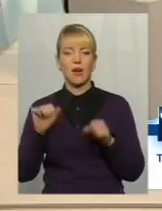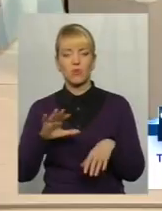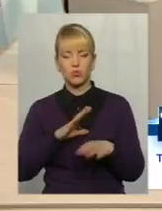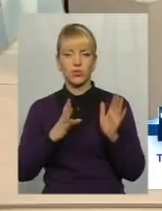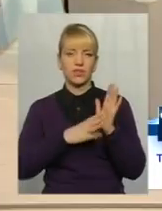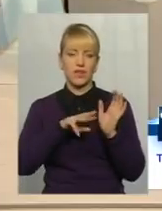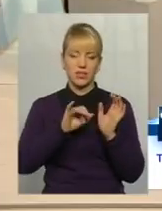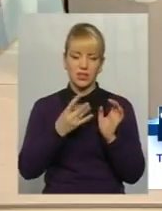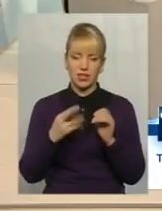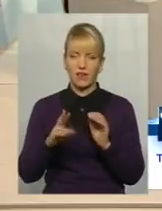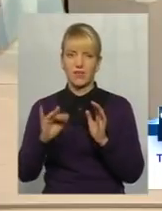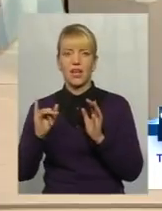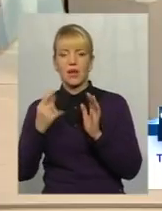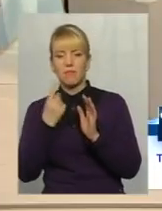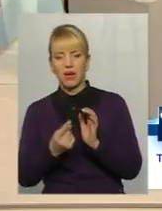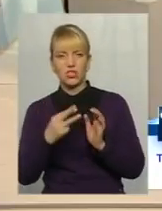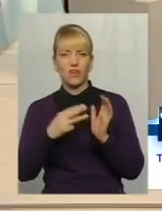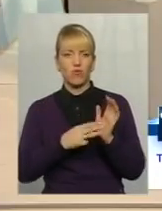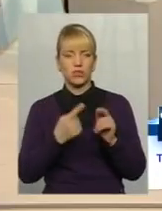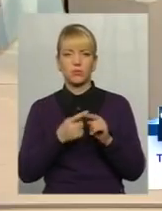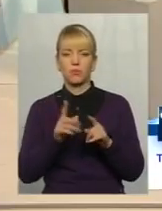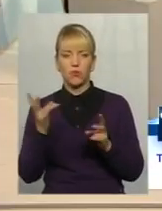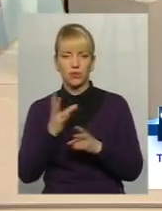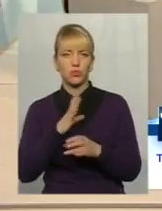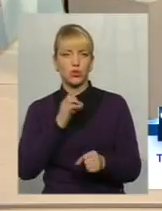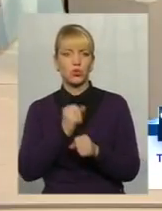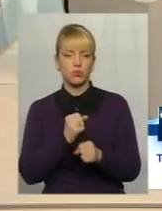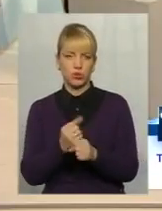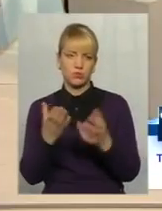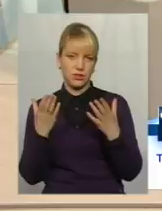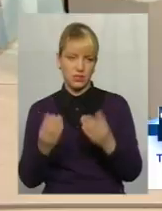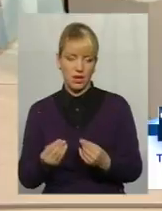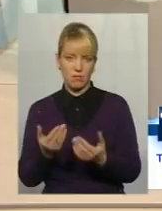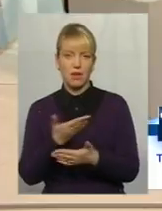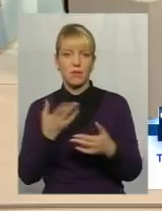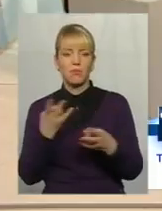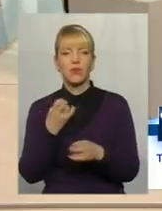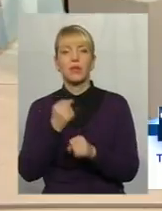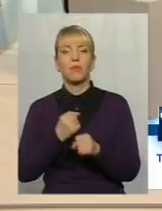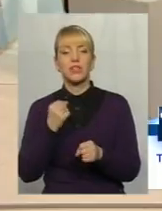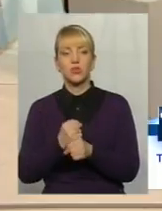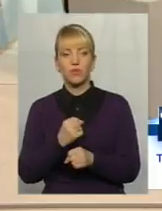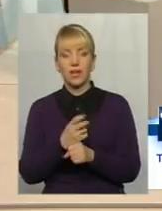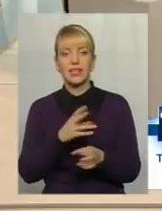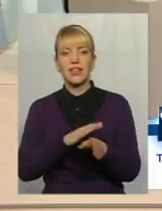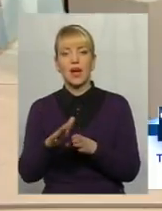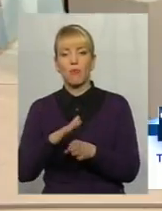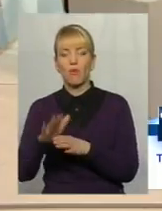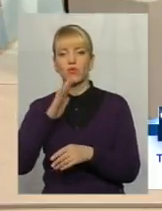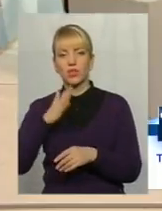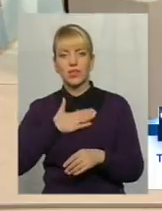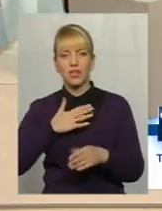9 травня, і 1, і 8, але вони мають бути робочими днями. Ми повинні працювати і наповнювати нашу